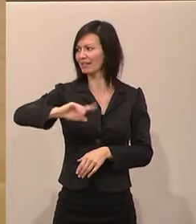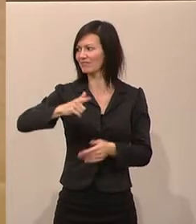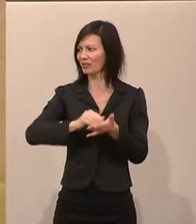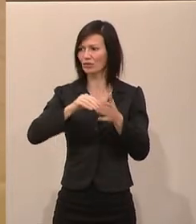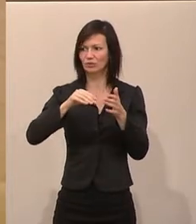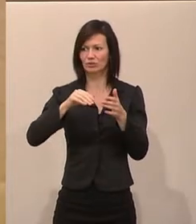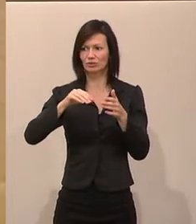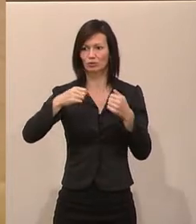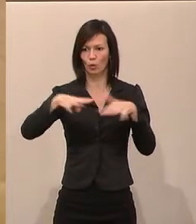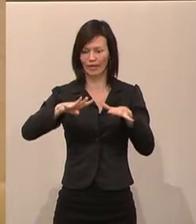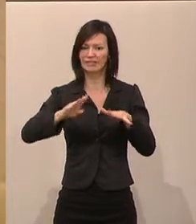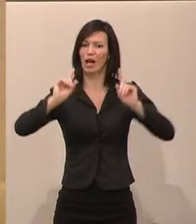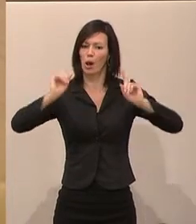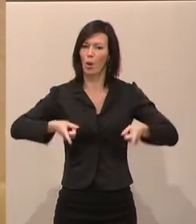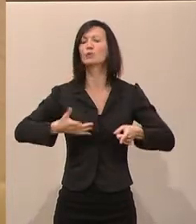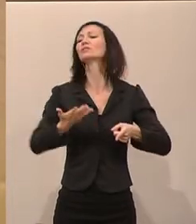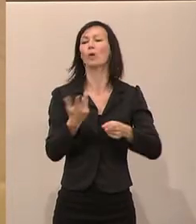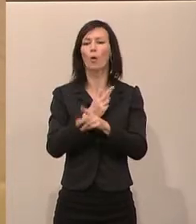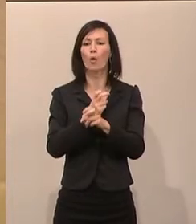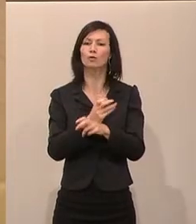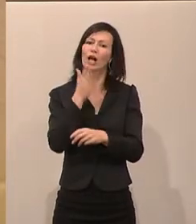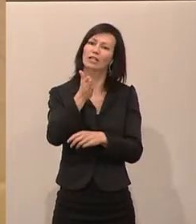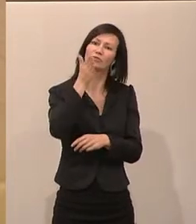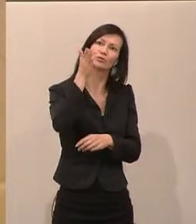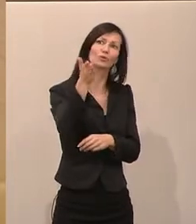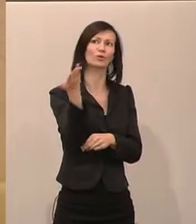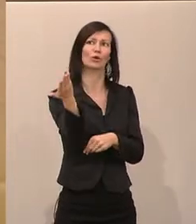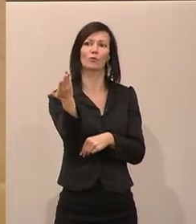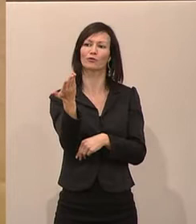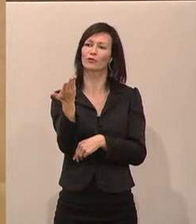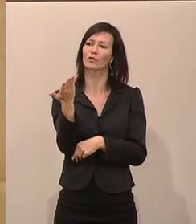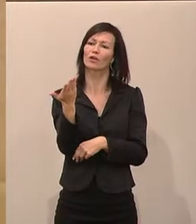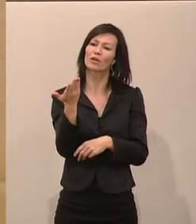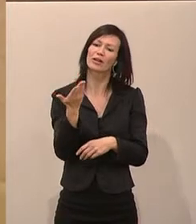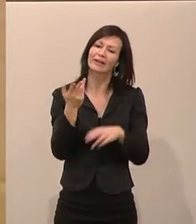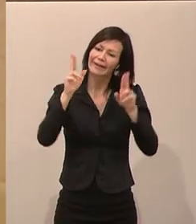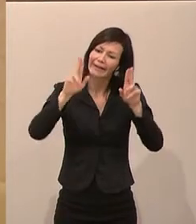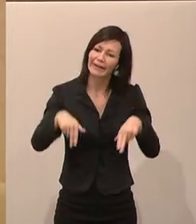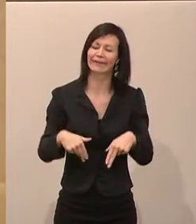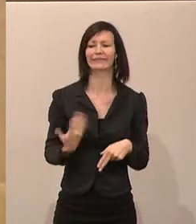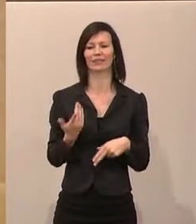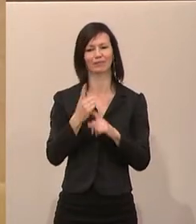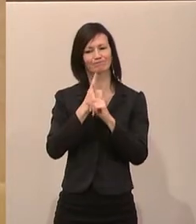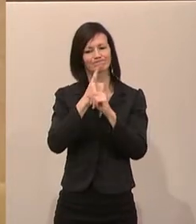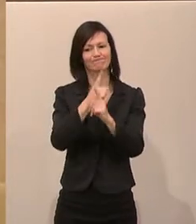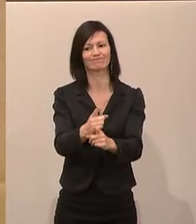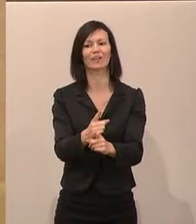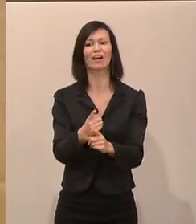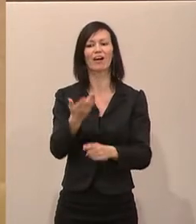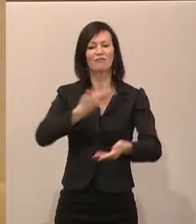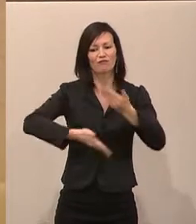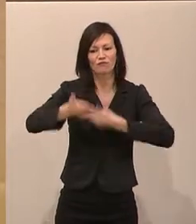zur schnellstmöglichen Einführung einer zukunftsgerechten, wirtschafts und verbraucherfreundlichen Klimasteuerreform